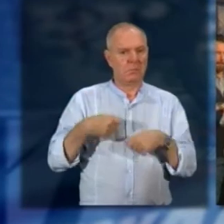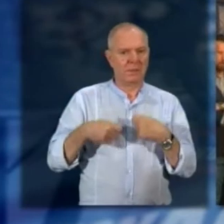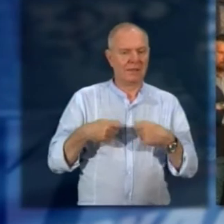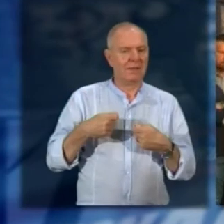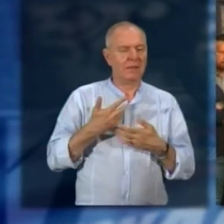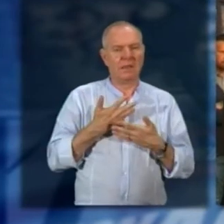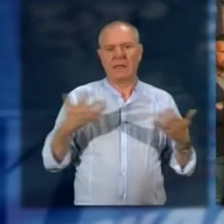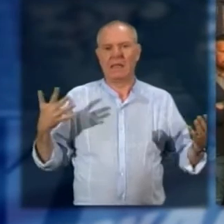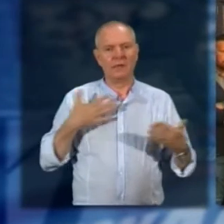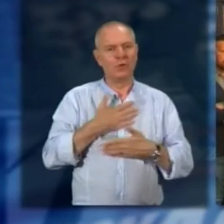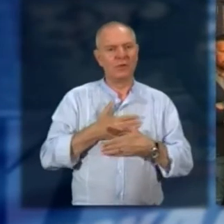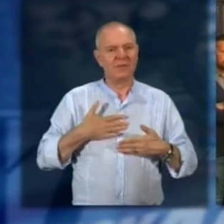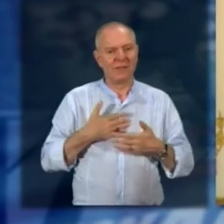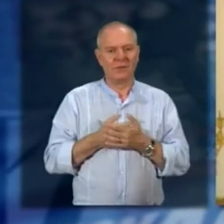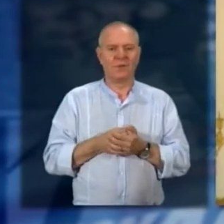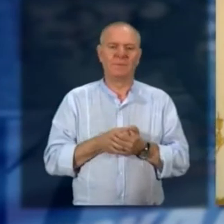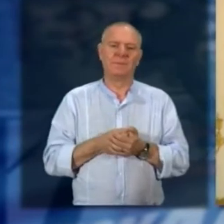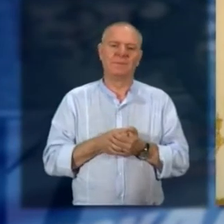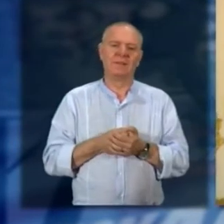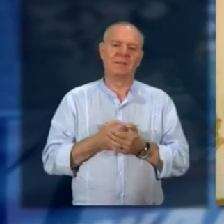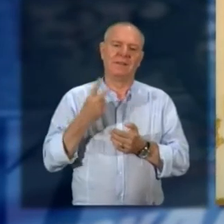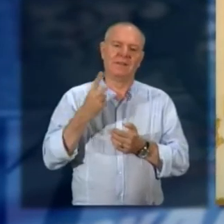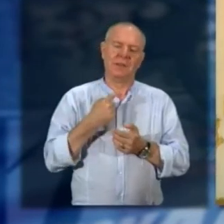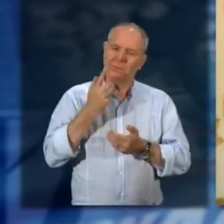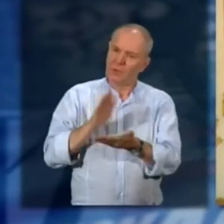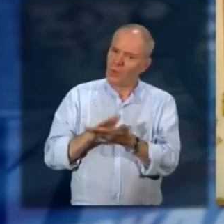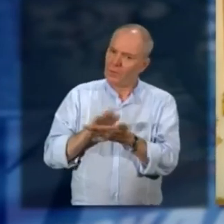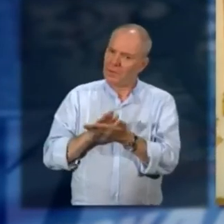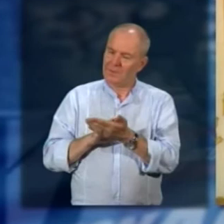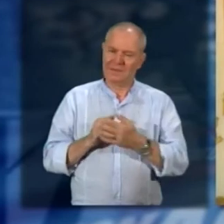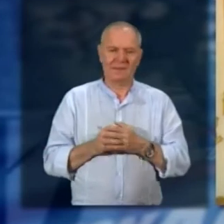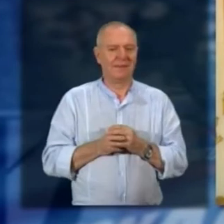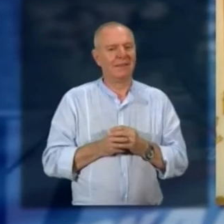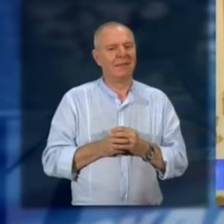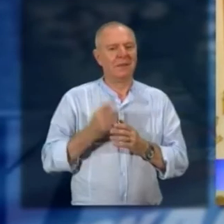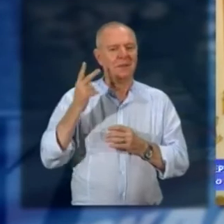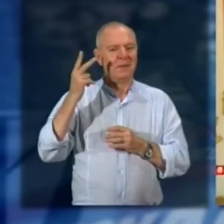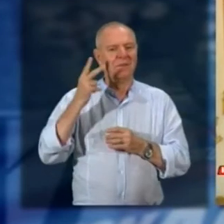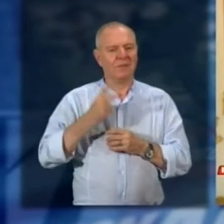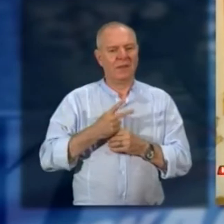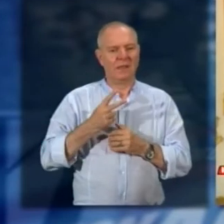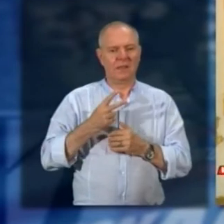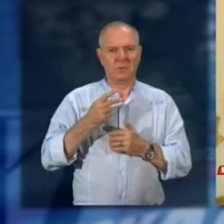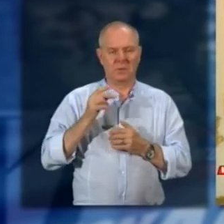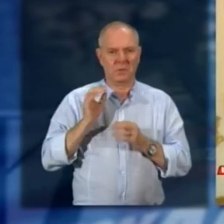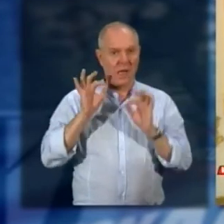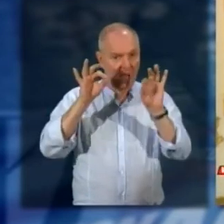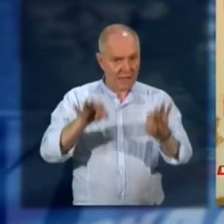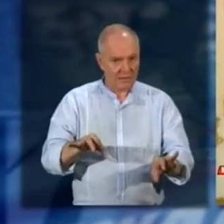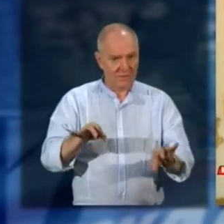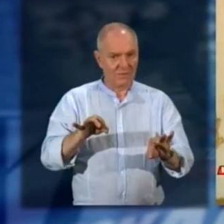soddisfazione senz'altro che mi congratulo con loro perché è veramente un passo sicuramente